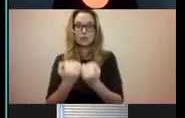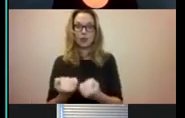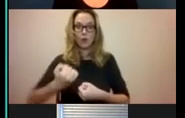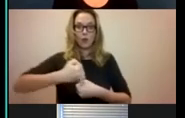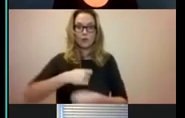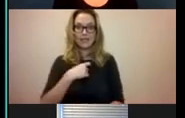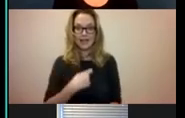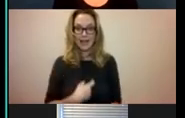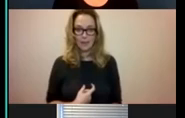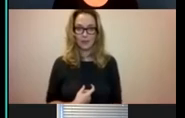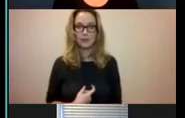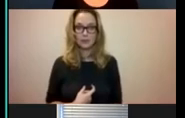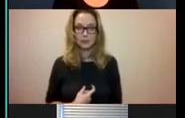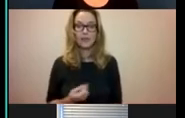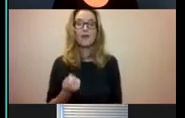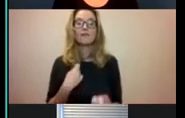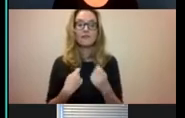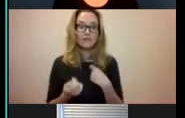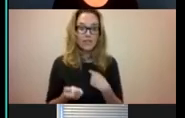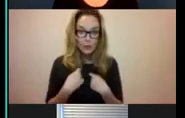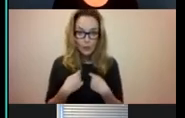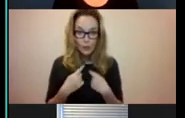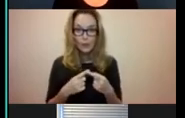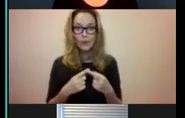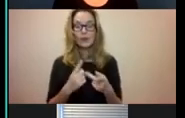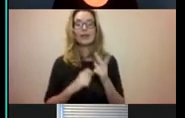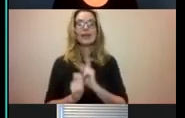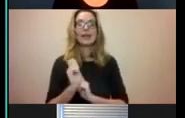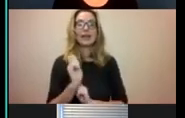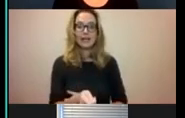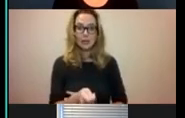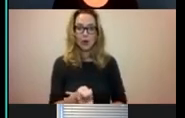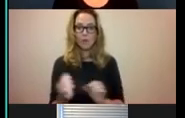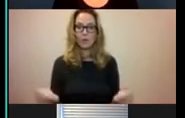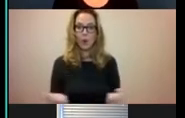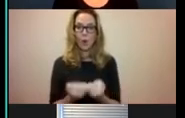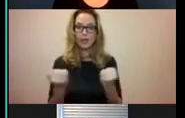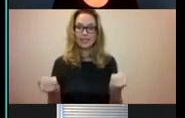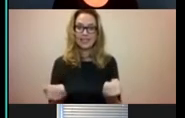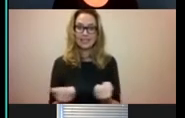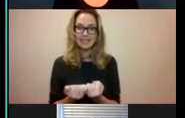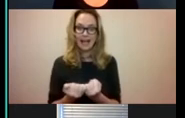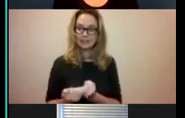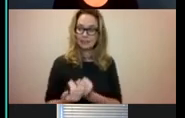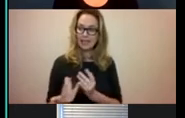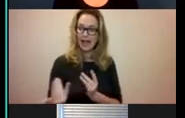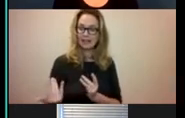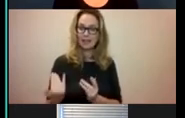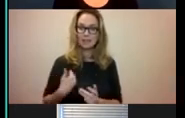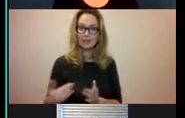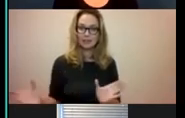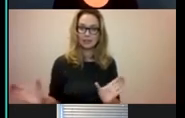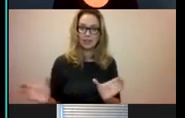winkel gehad. Ik heb een inkooporganisatie gehad. Met een aantal andere mensen. En